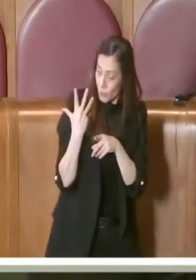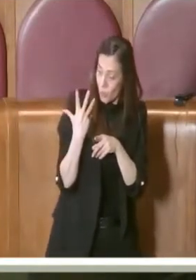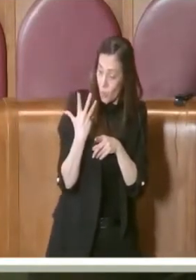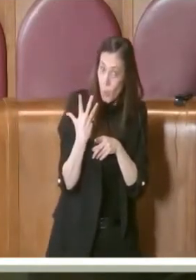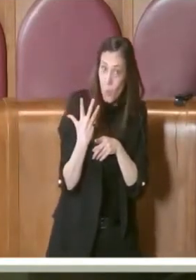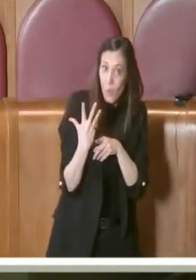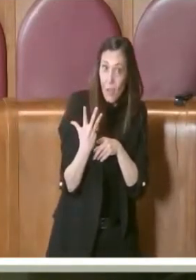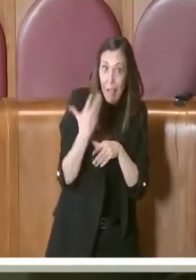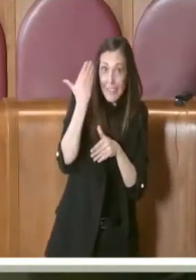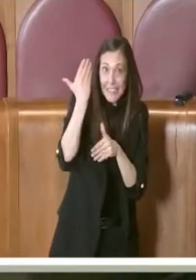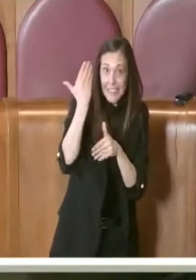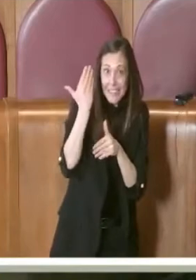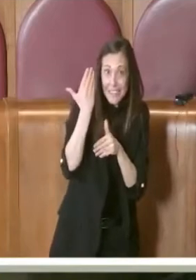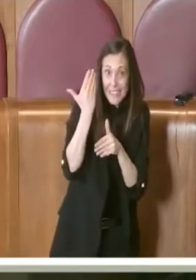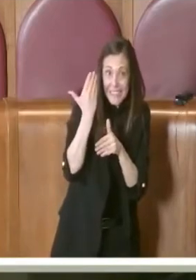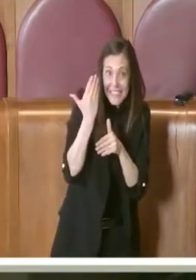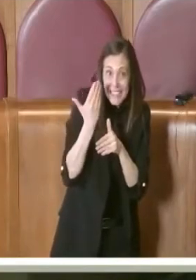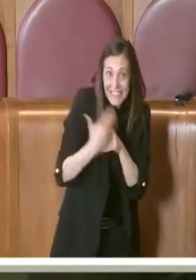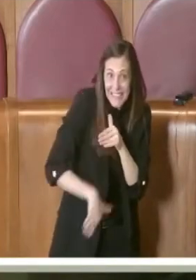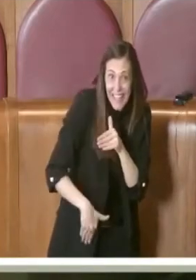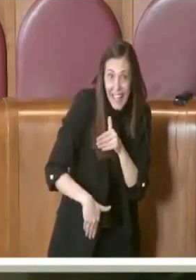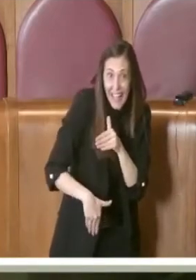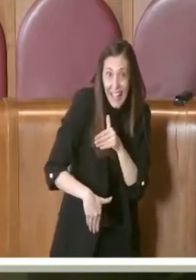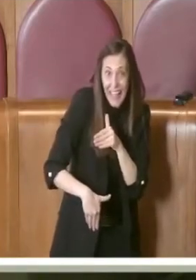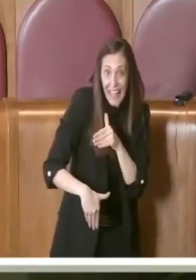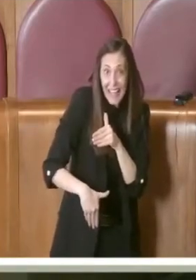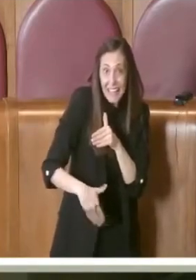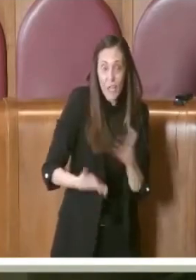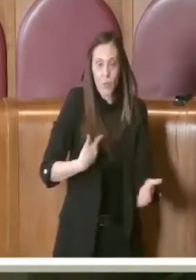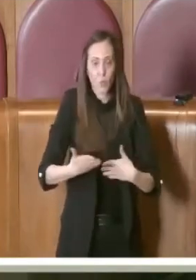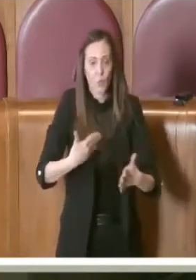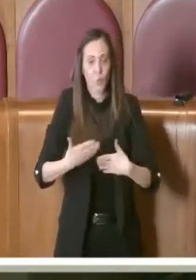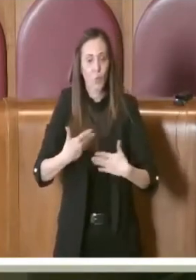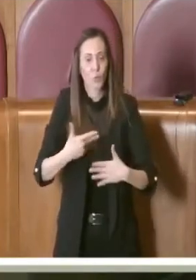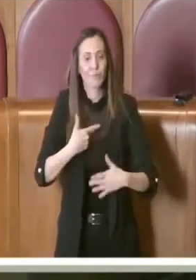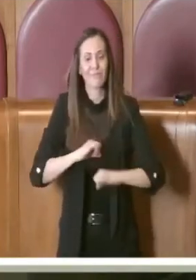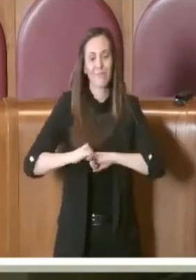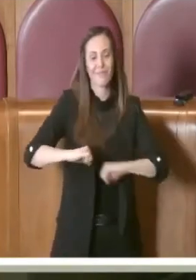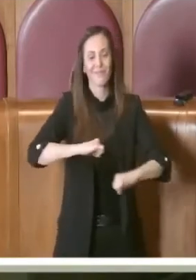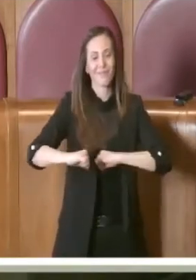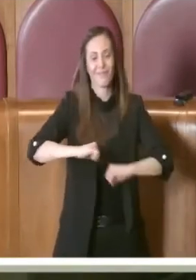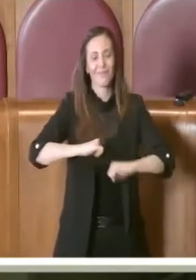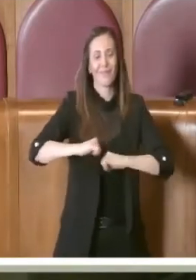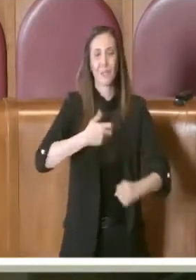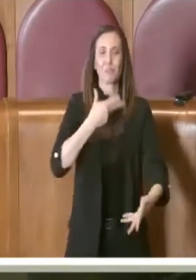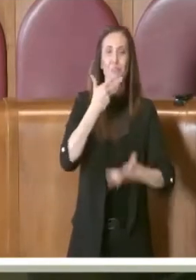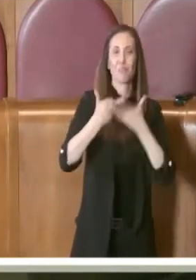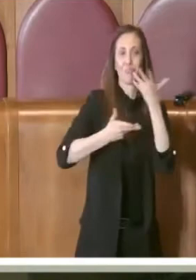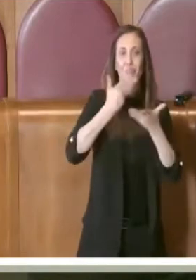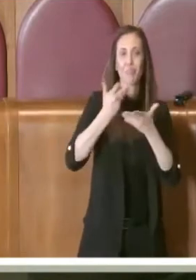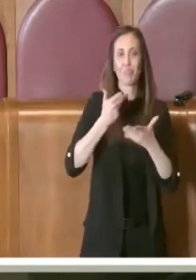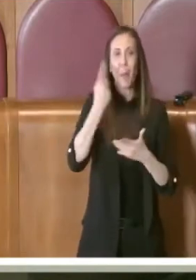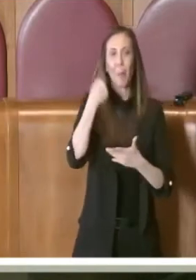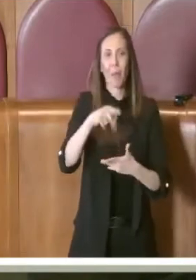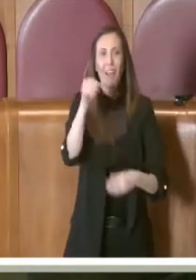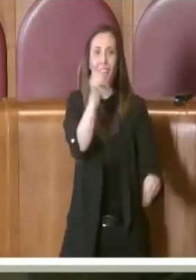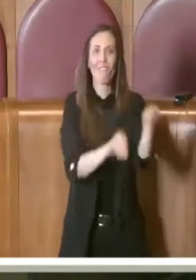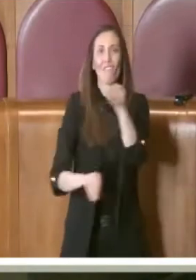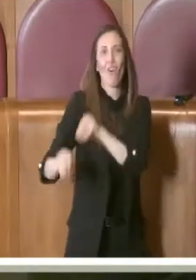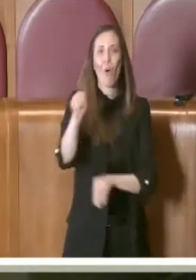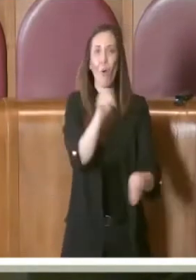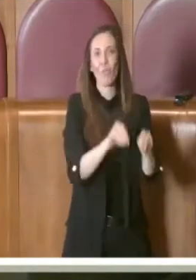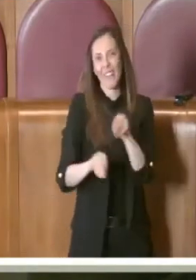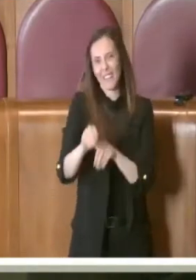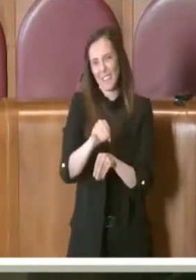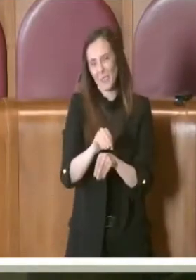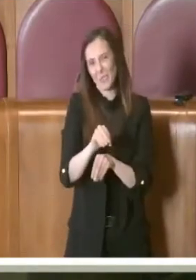e poi nelle popolose periferie si va a cercare il consenso. È brutto dirlo quando stiamo